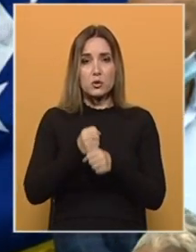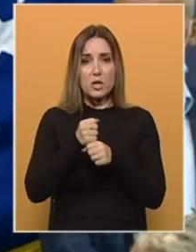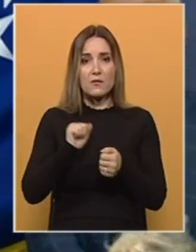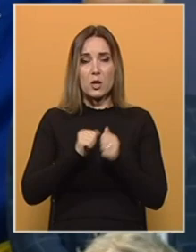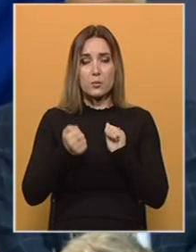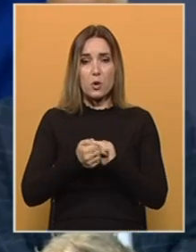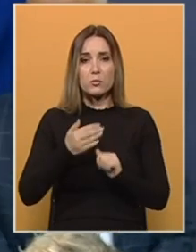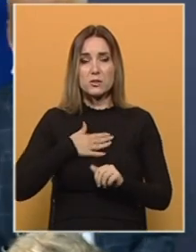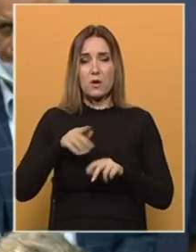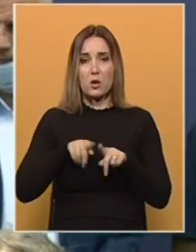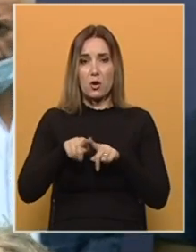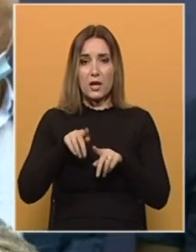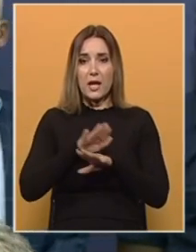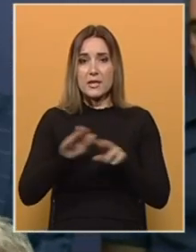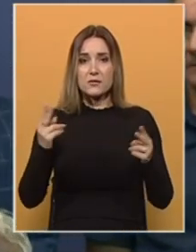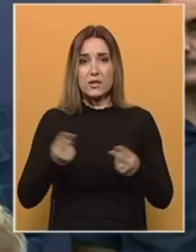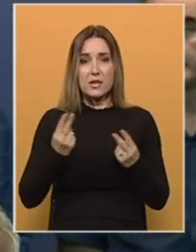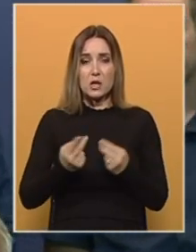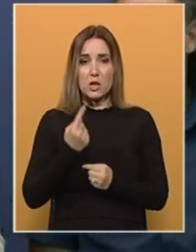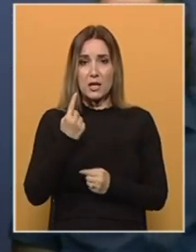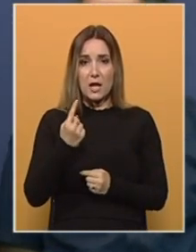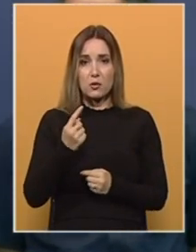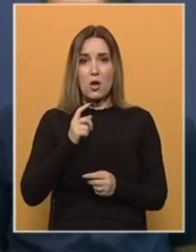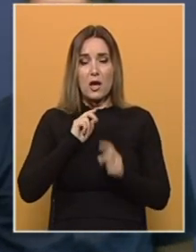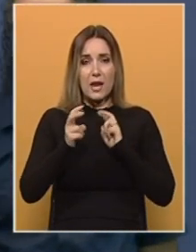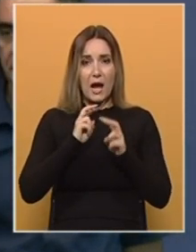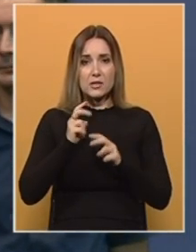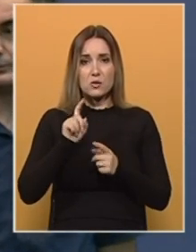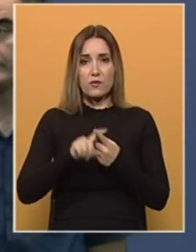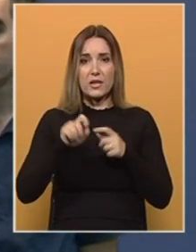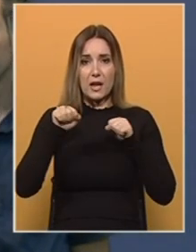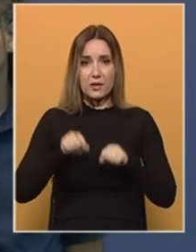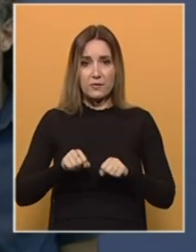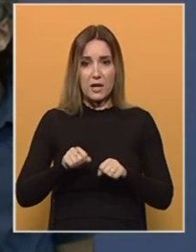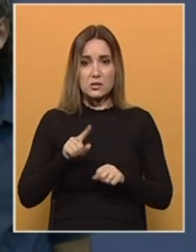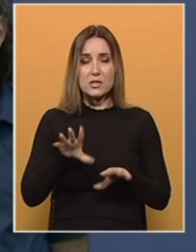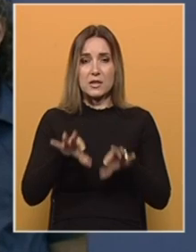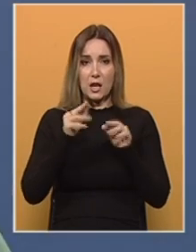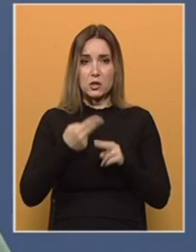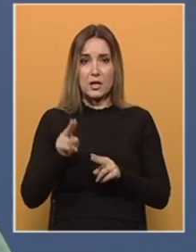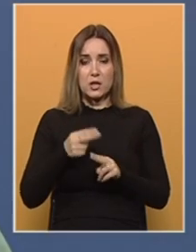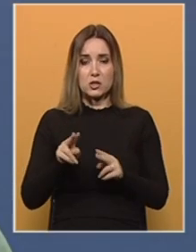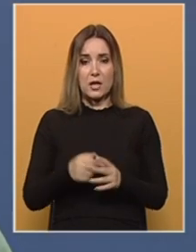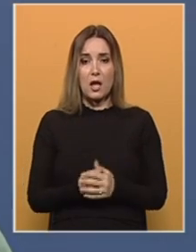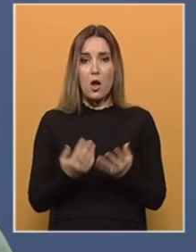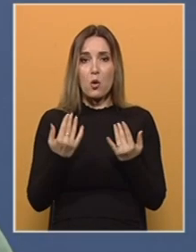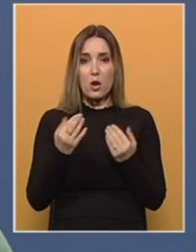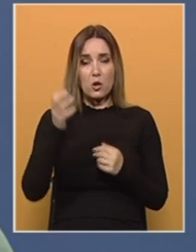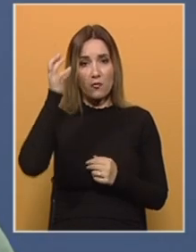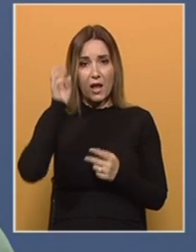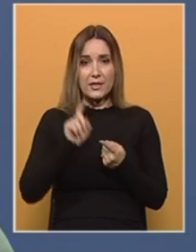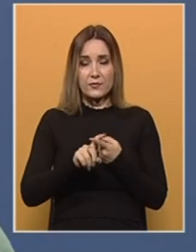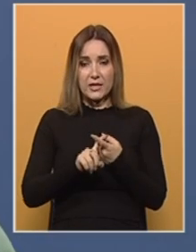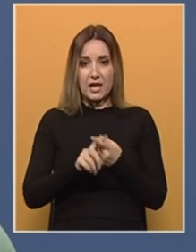borbu svojih kolega. Svi traže jedno, reakciju federalnih vlasti i iznalaženje rješenja. Ukoliko vlada